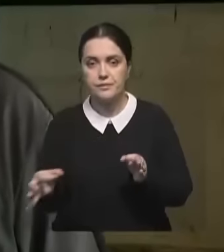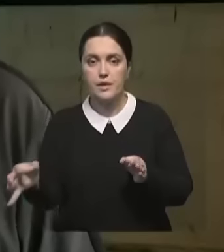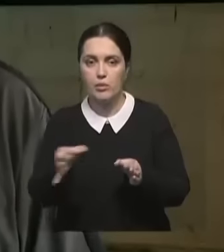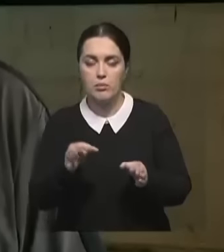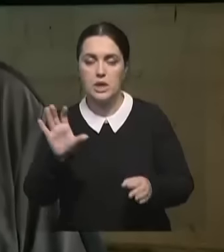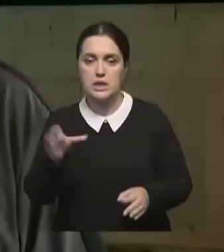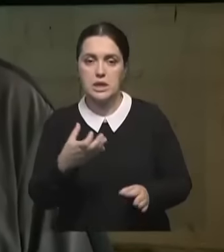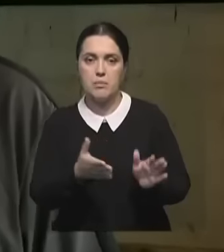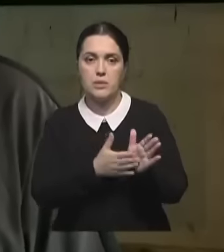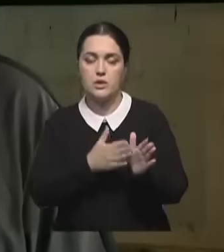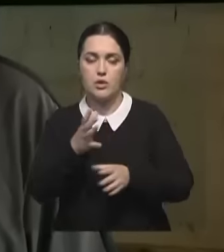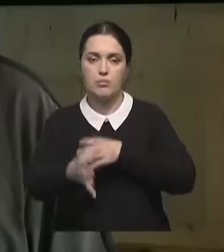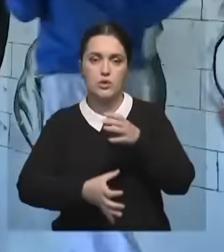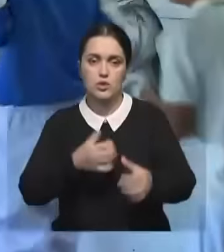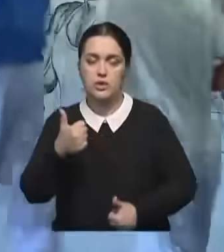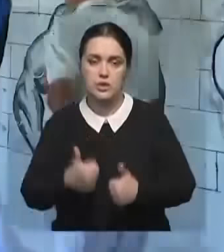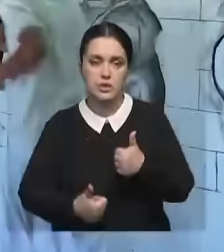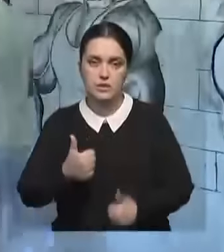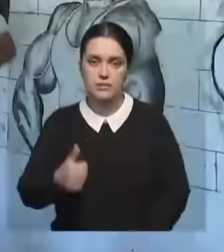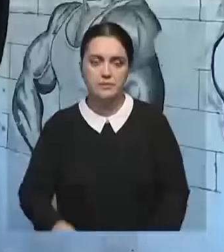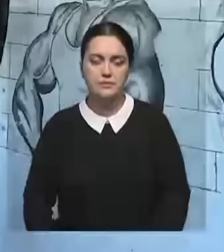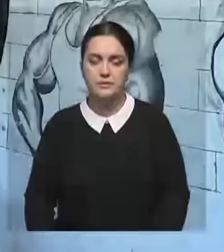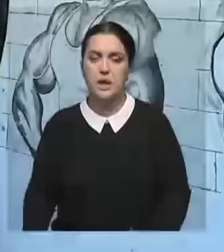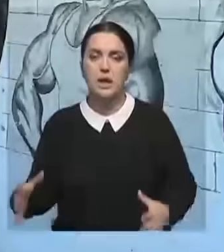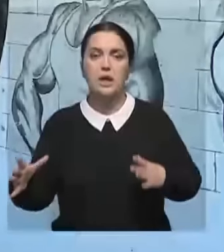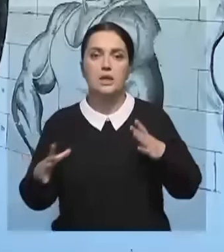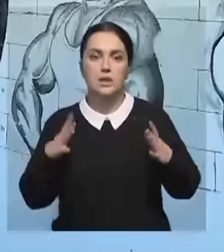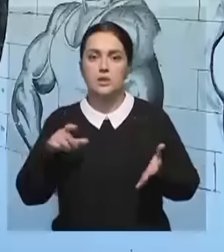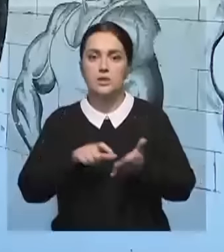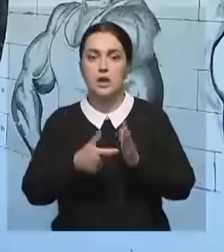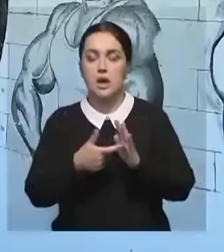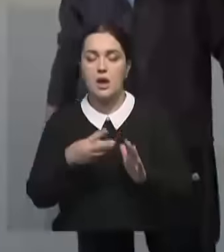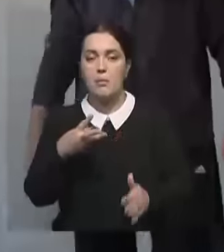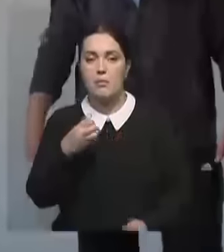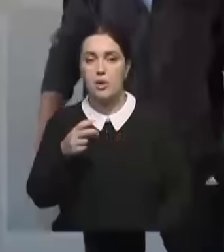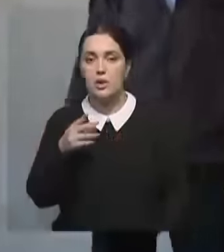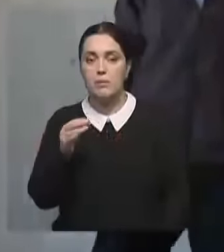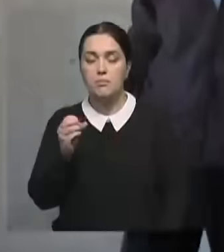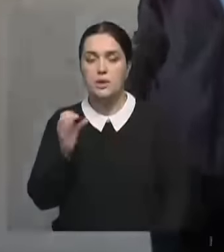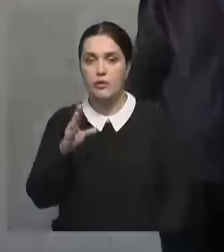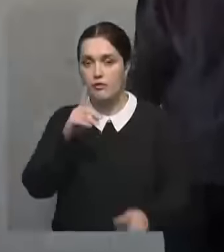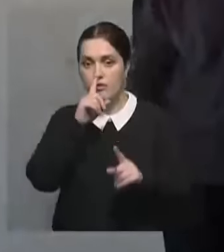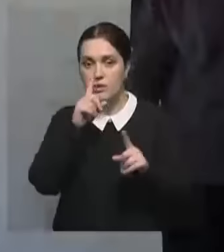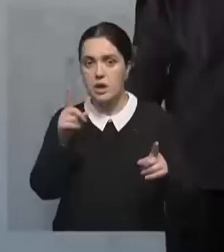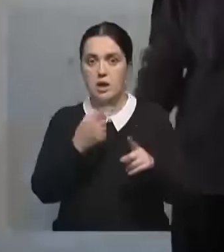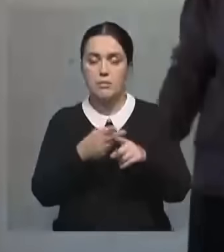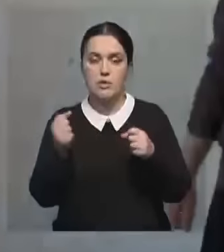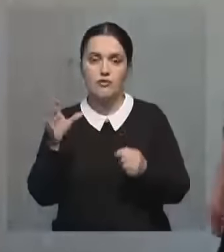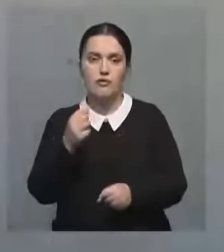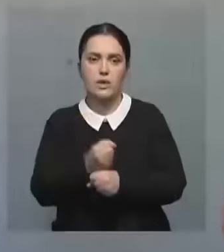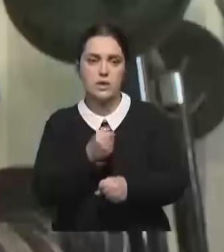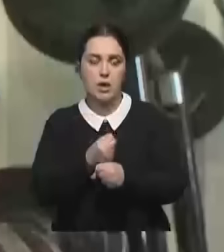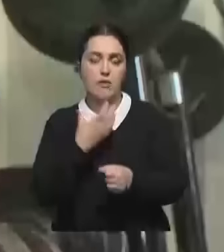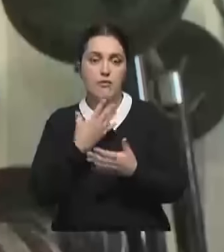серебряный призер международных состязаний. В тренажерном зале Серика Молдабекова необычный спортинвентарь. Все сделано